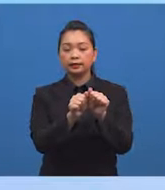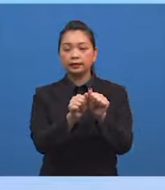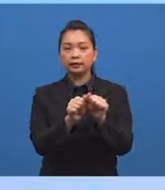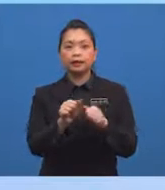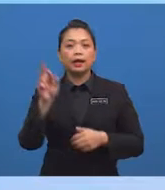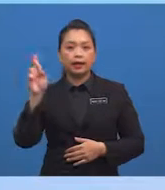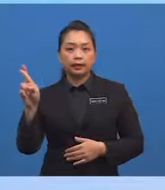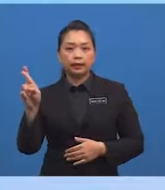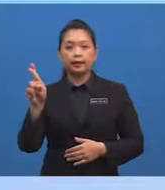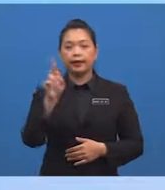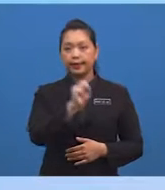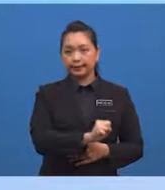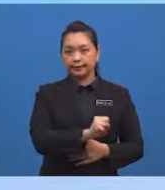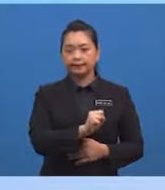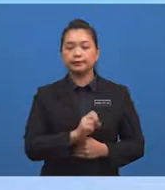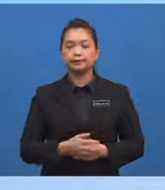dan S